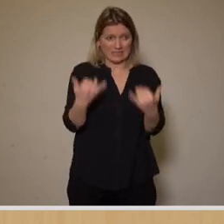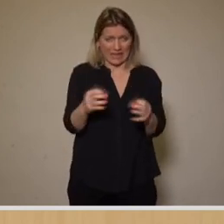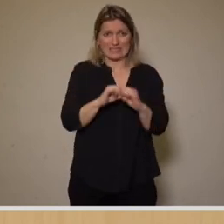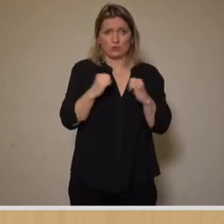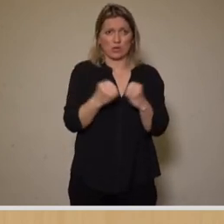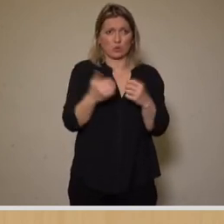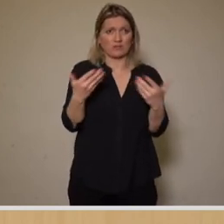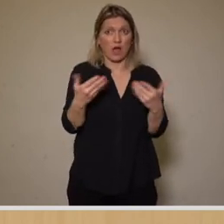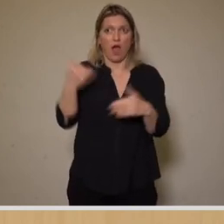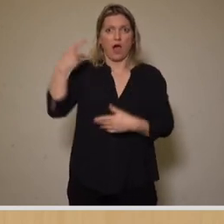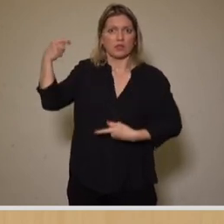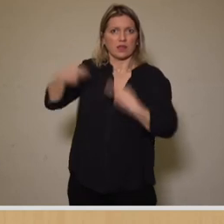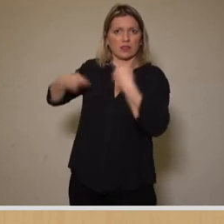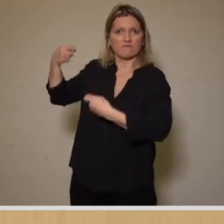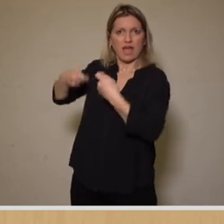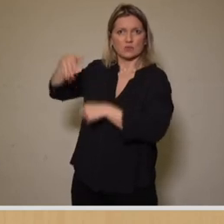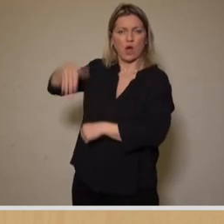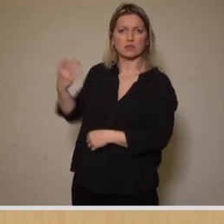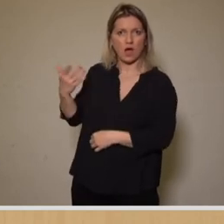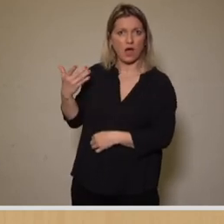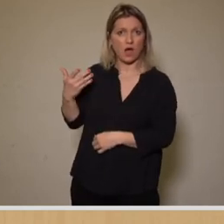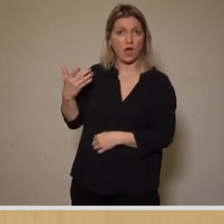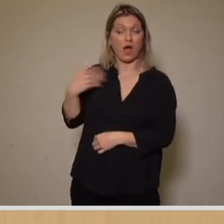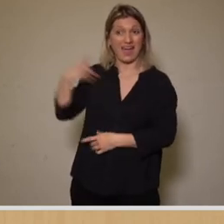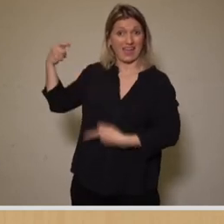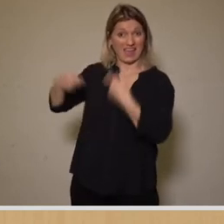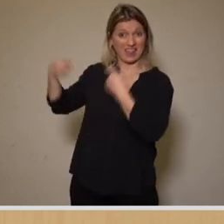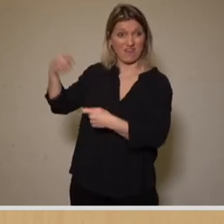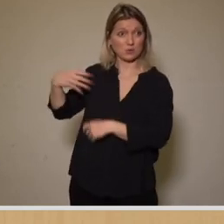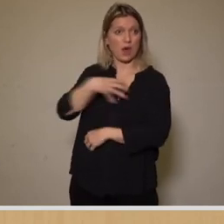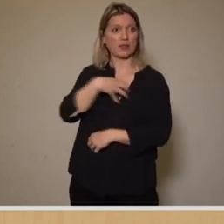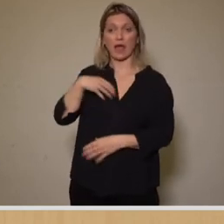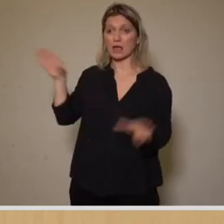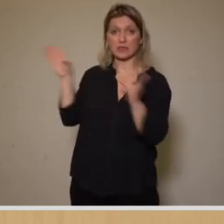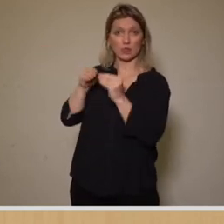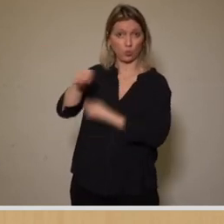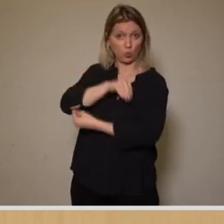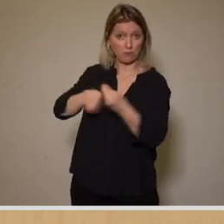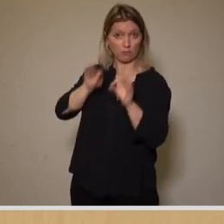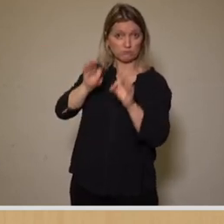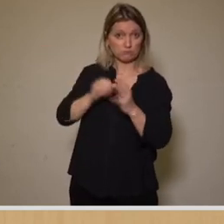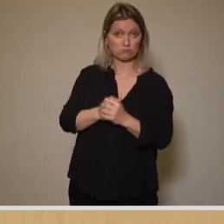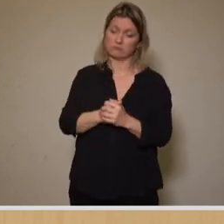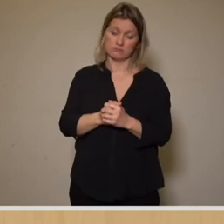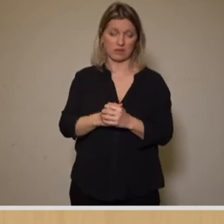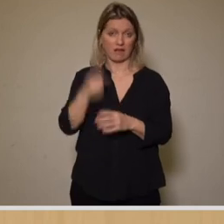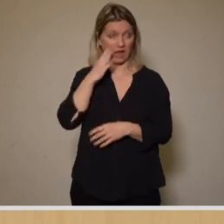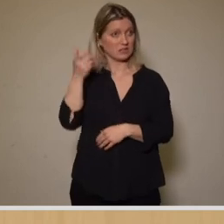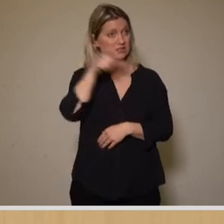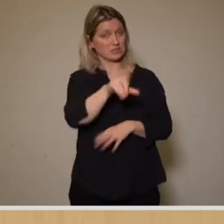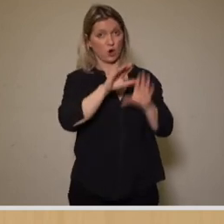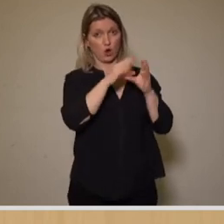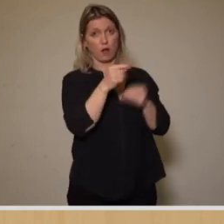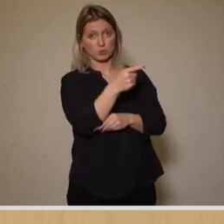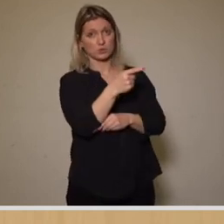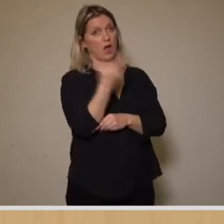Investors. Und Dresden geht mit Investoren nicht unbedingt sehr gut um. Da gibt es ein Negativbeispiel, genannt Globus als Beispiel. Aber